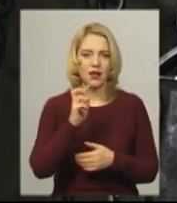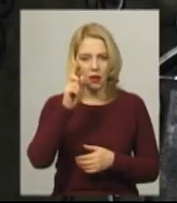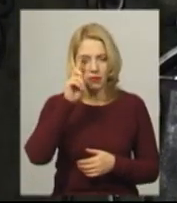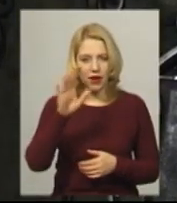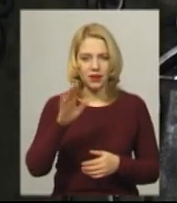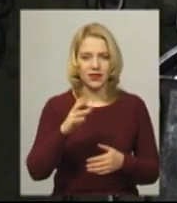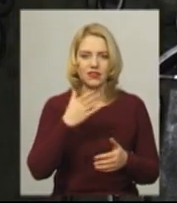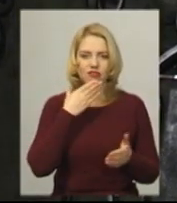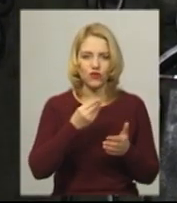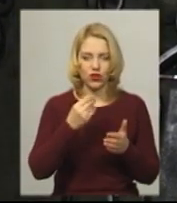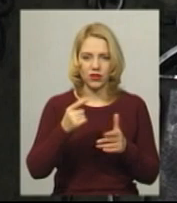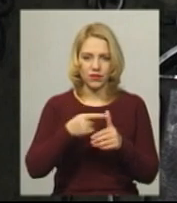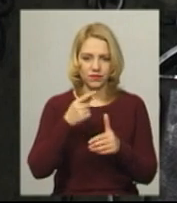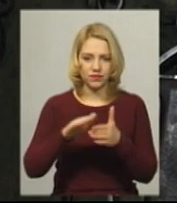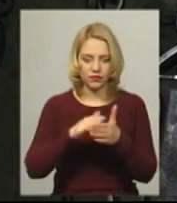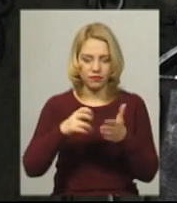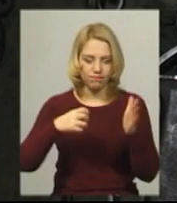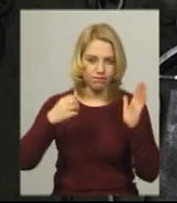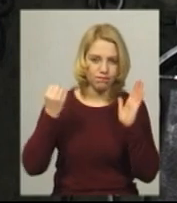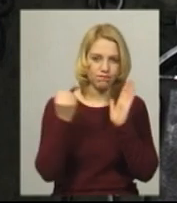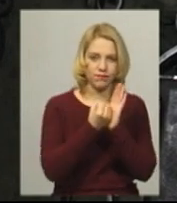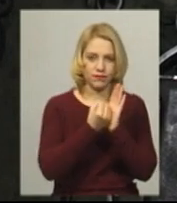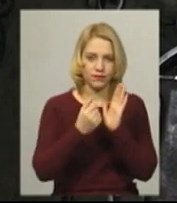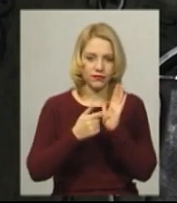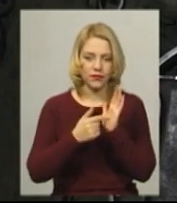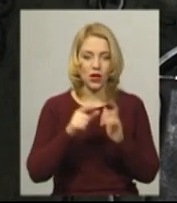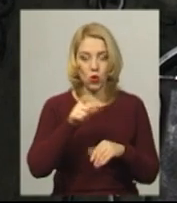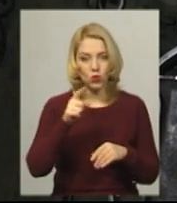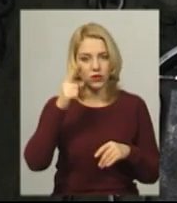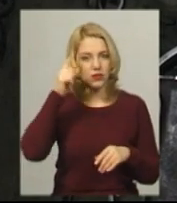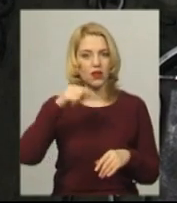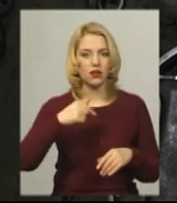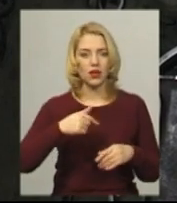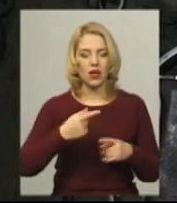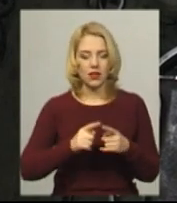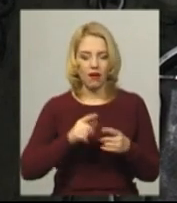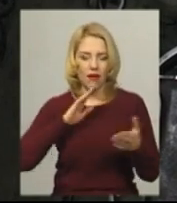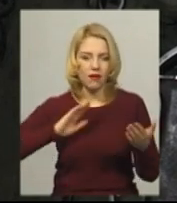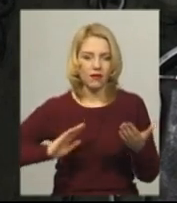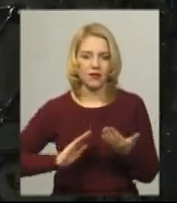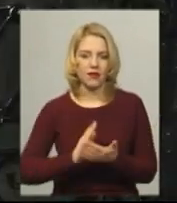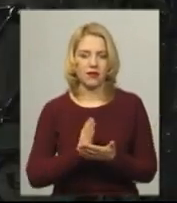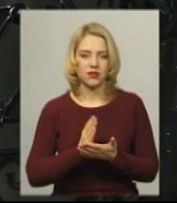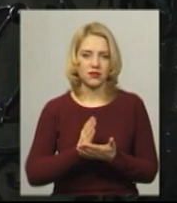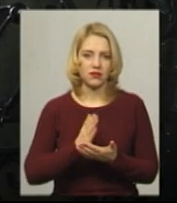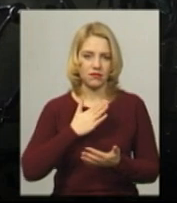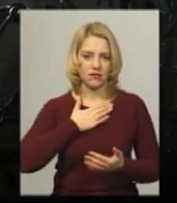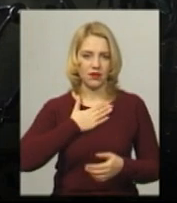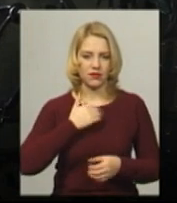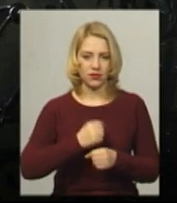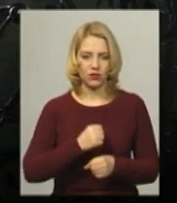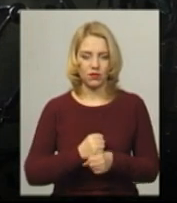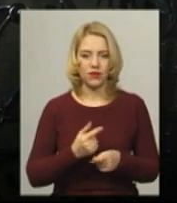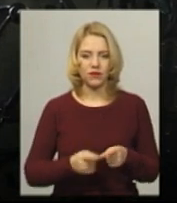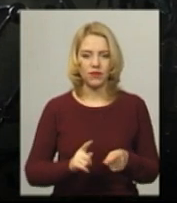робити якісні речі, клеймувати тому на потім. Де просто люди будуть розуміти, що це асоціюється з якістю і з творчим підходом. Вже хочеться зробити таку